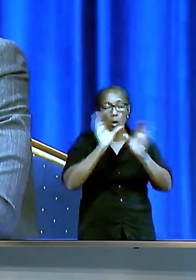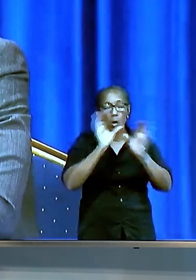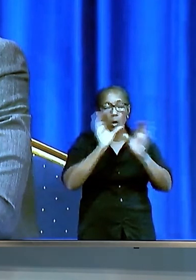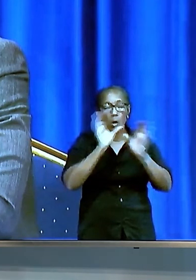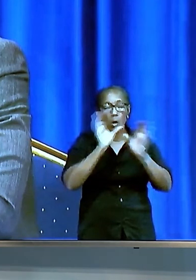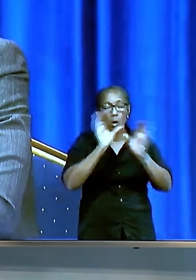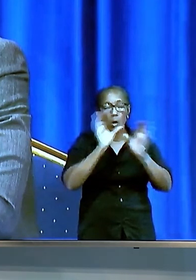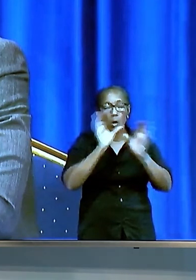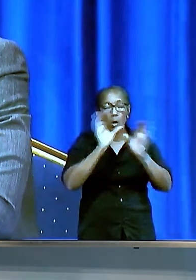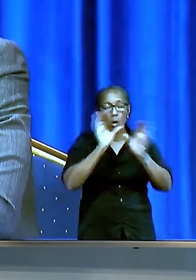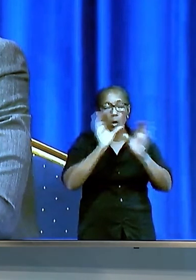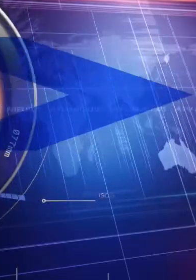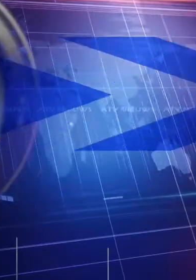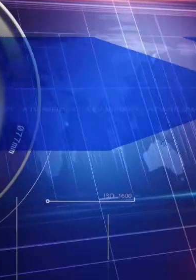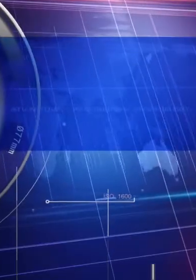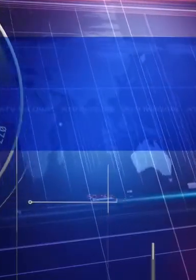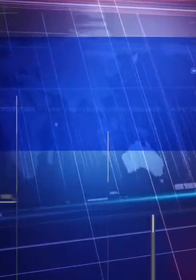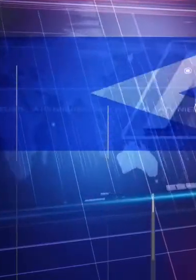COVID-19-virus.